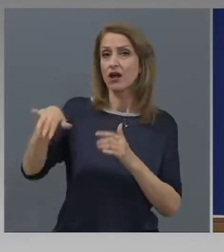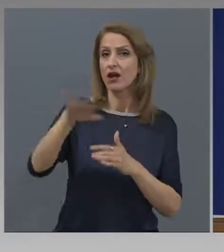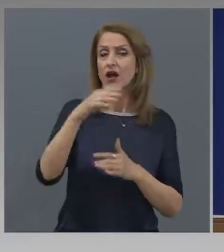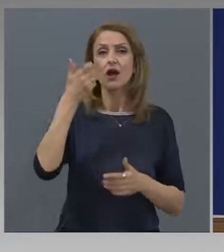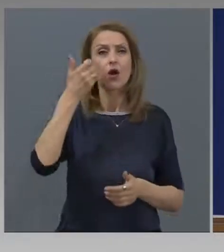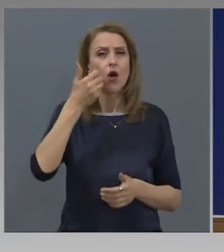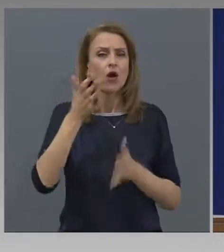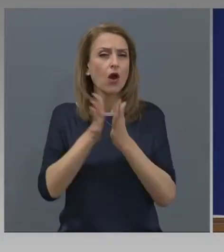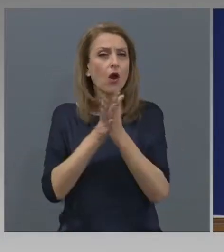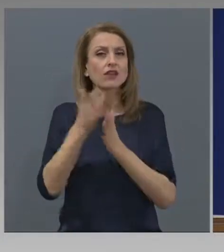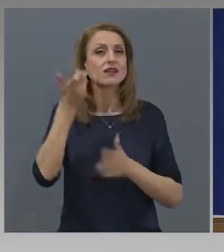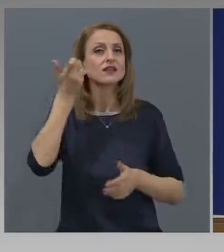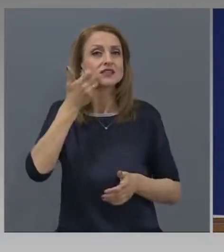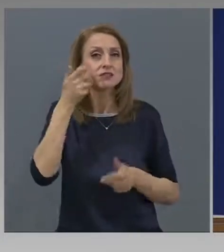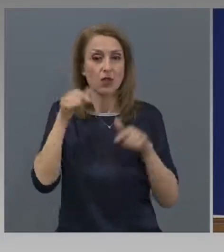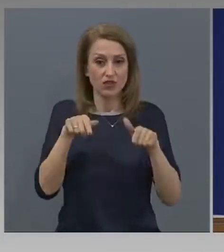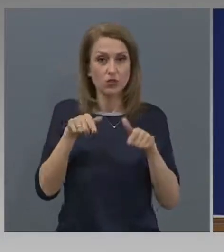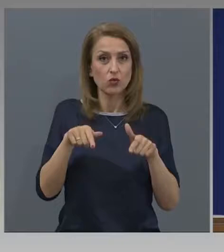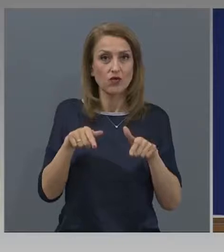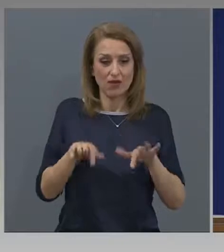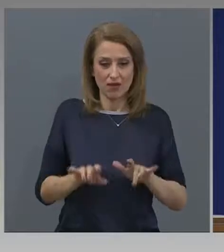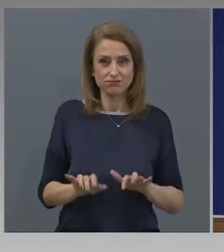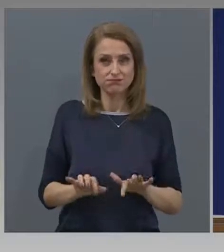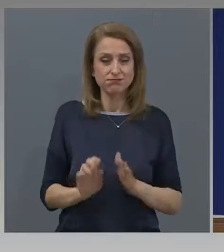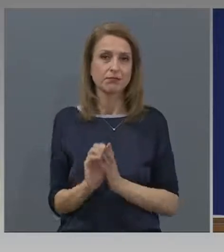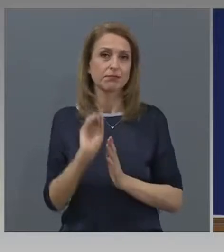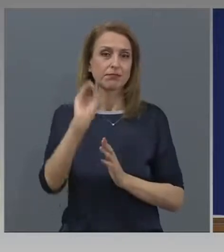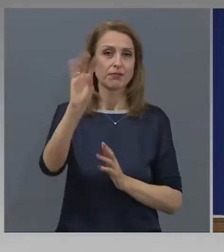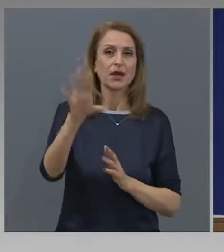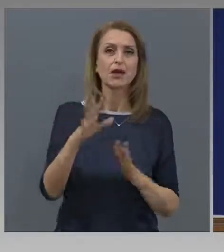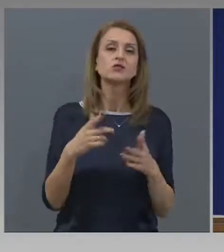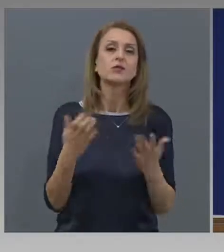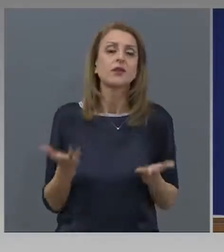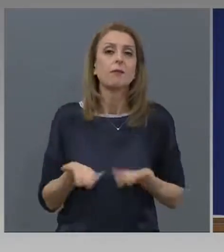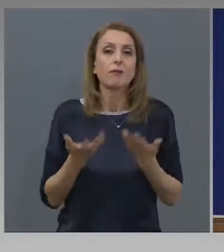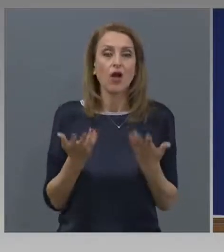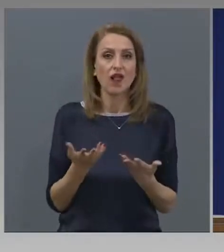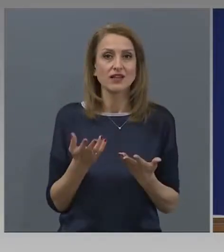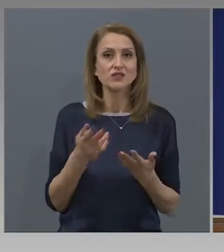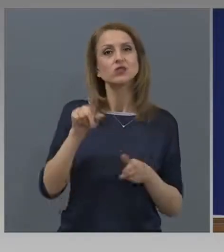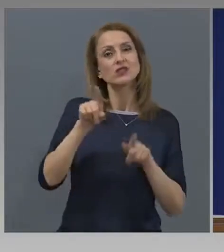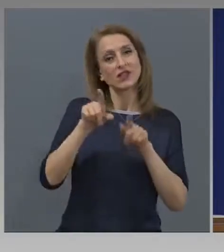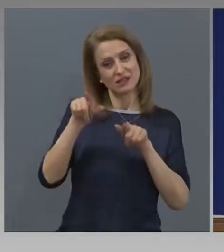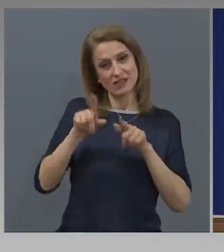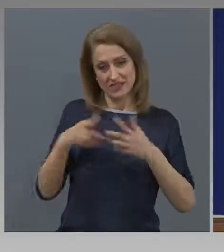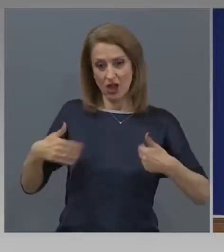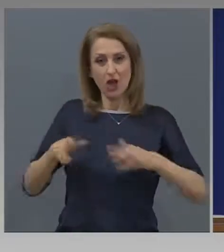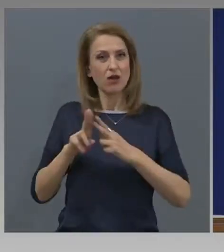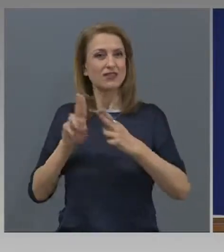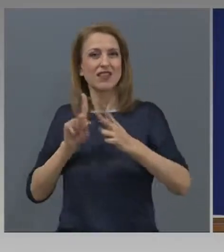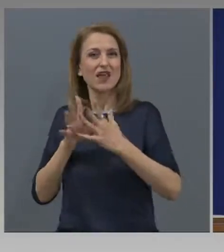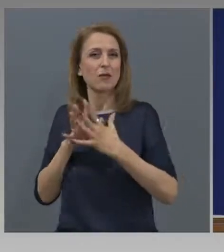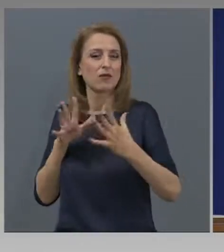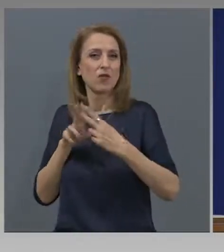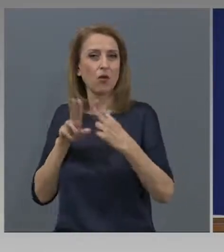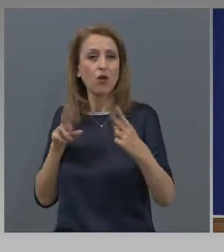използват тези услуги, защото това би облегчило значително, както гражданите, така и колегите, които работят непрекъснато.